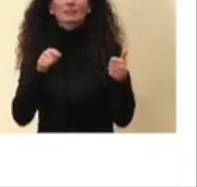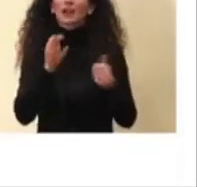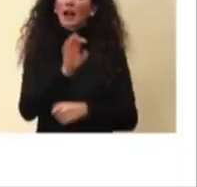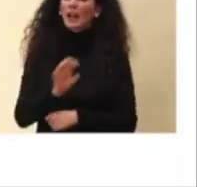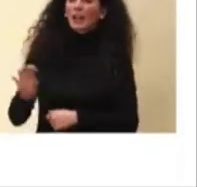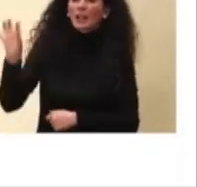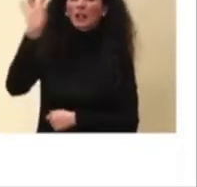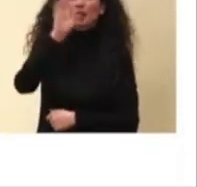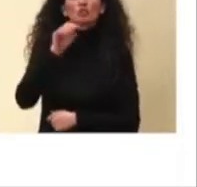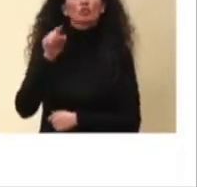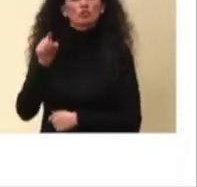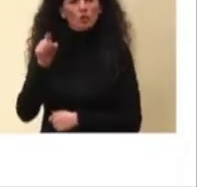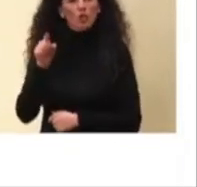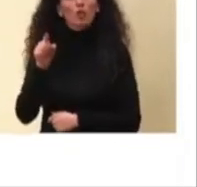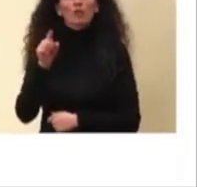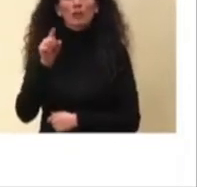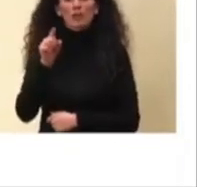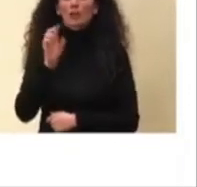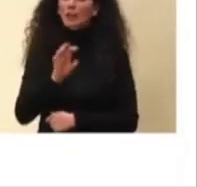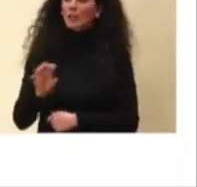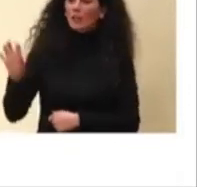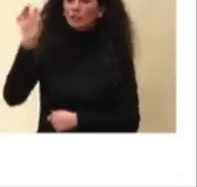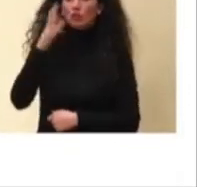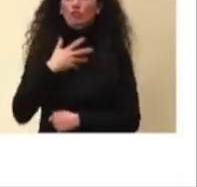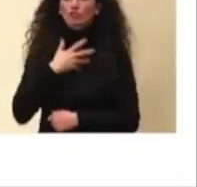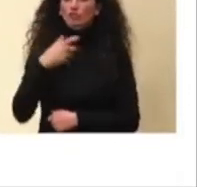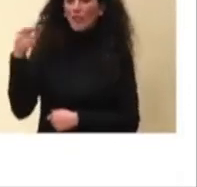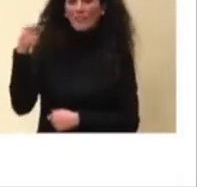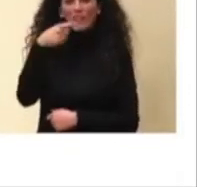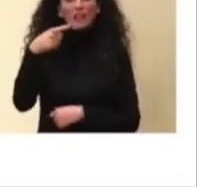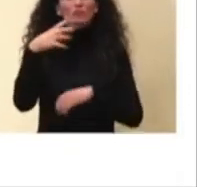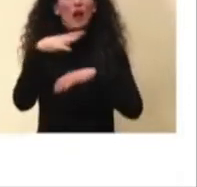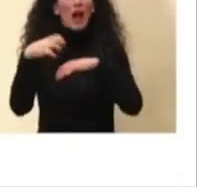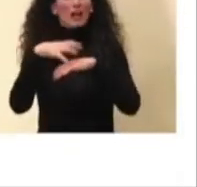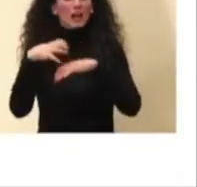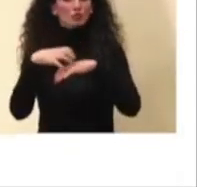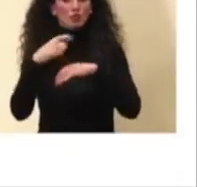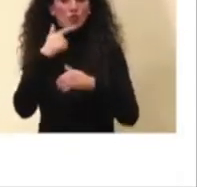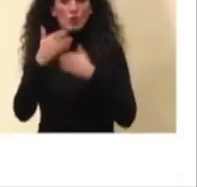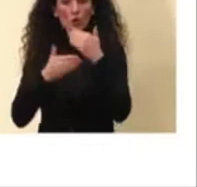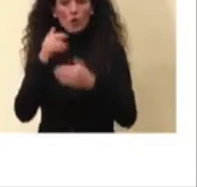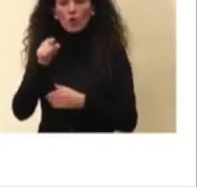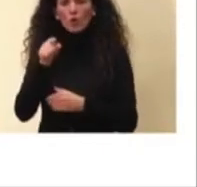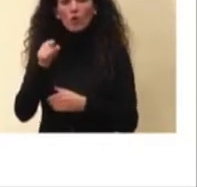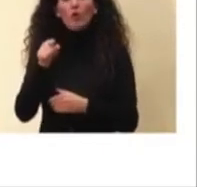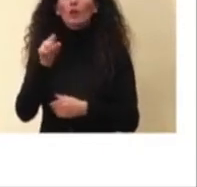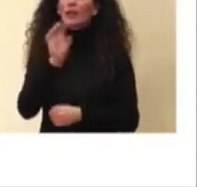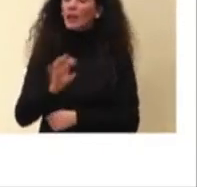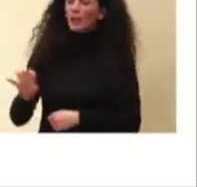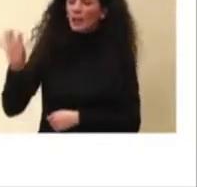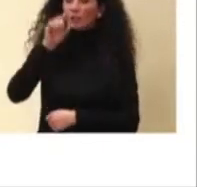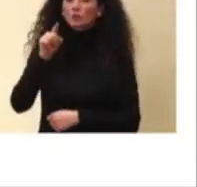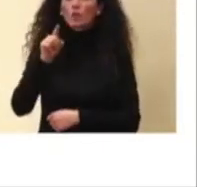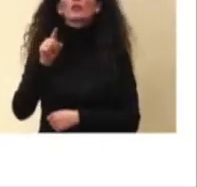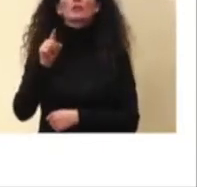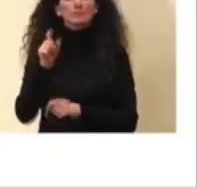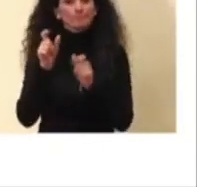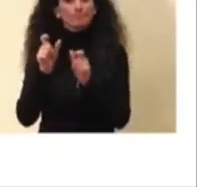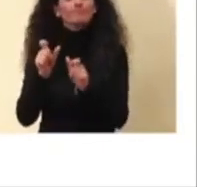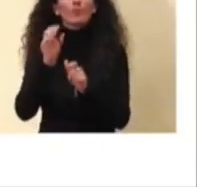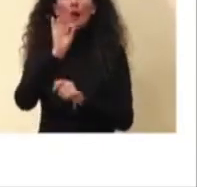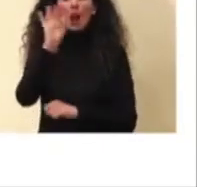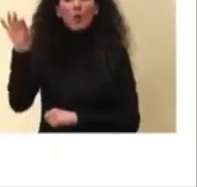regioni ci sono queste frecce diciamo arancione che mostrano una tendenza alla ricrescita dell